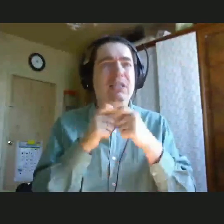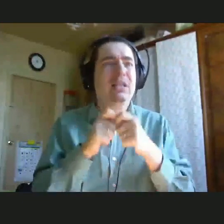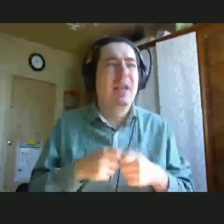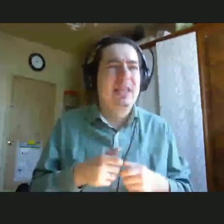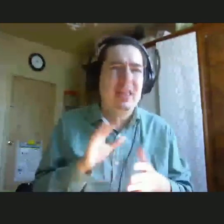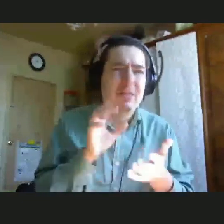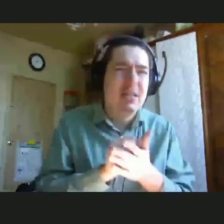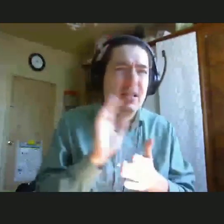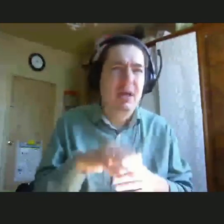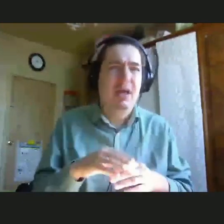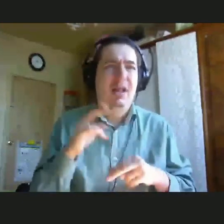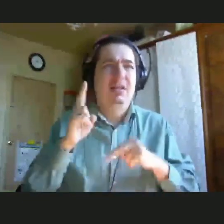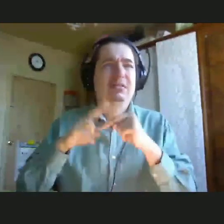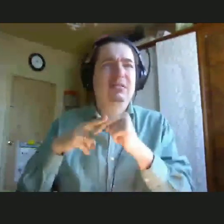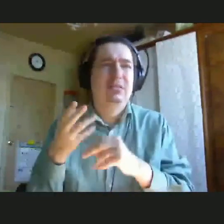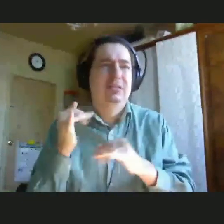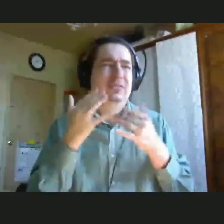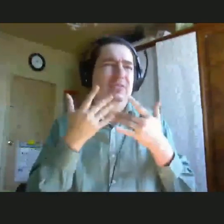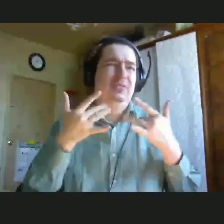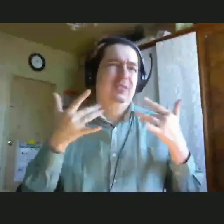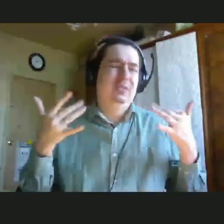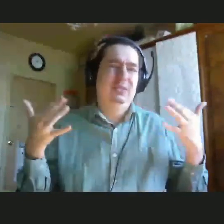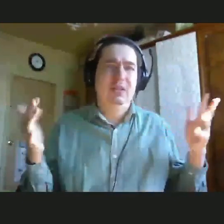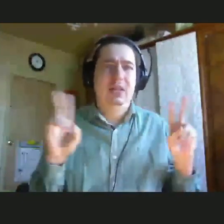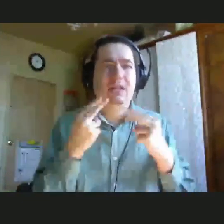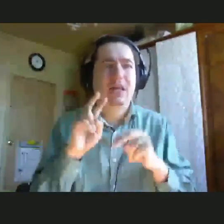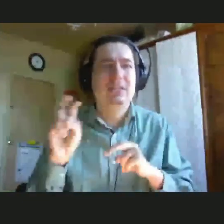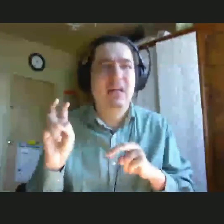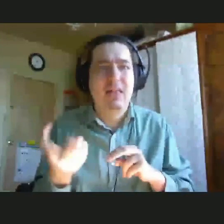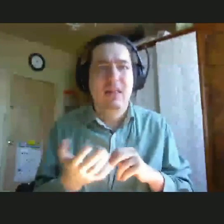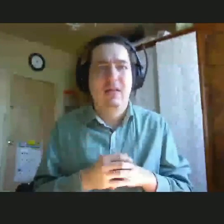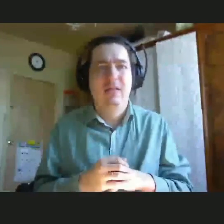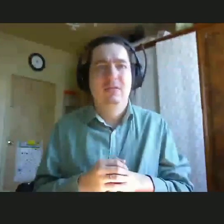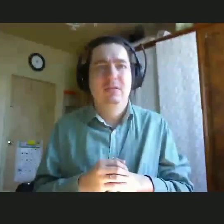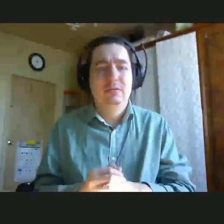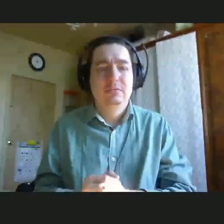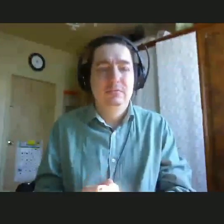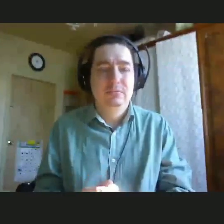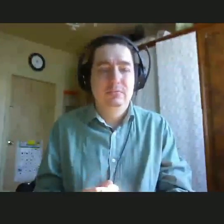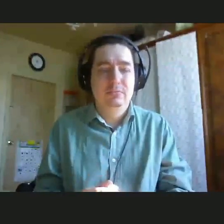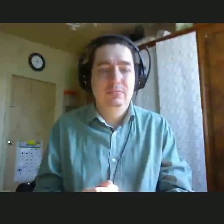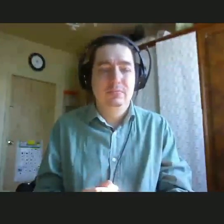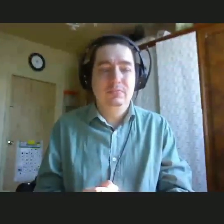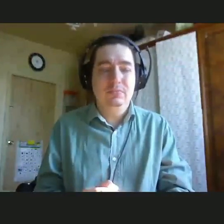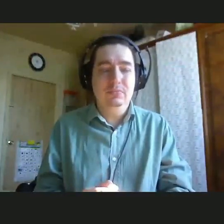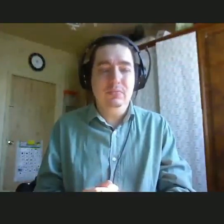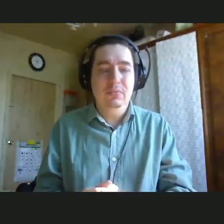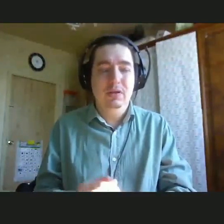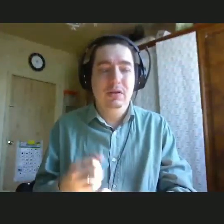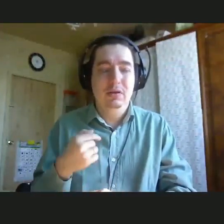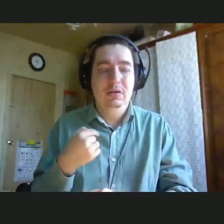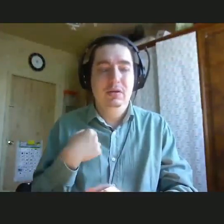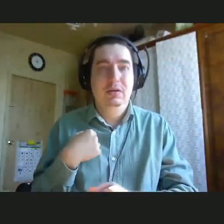плавание ходила, и на танцы я ходила. На некоторые занятия я ходила два раза всего, один-два раза. Но мои родители давали мне